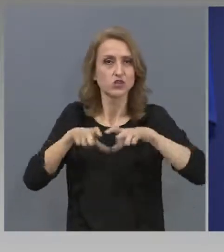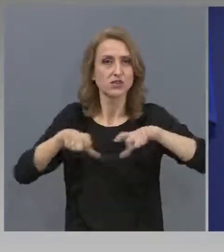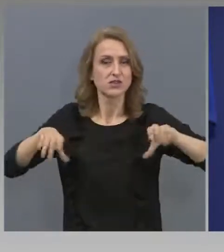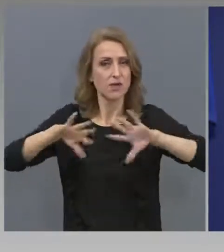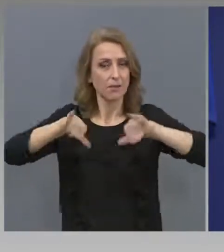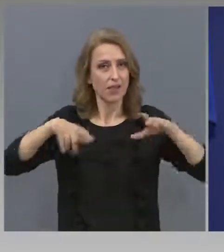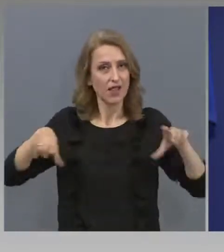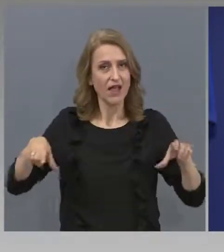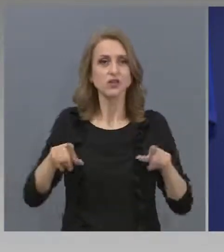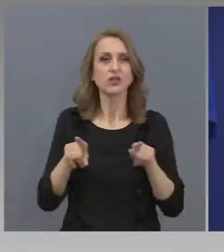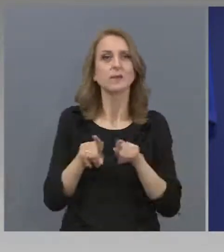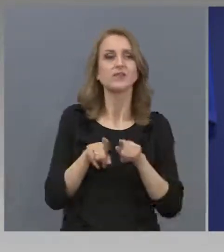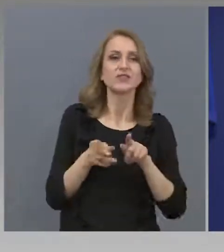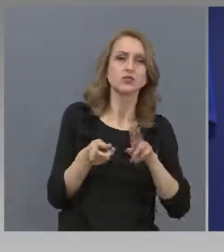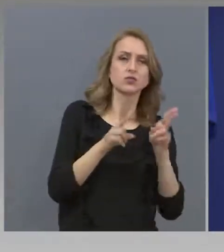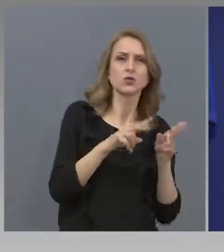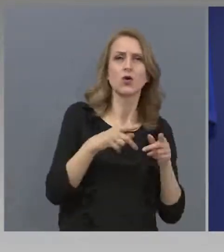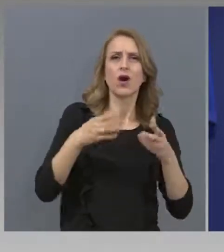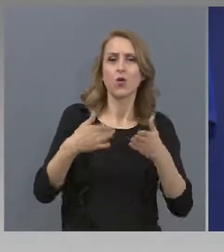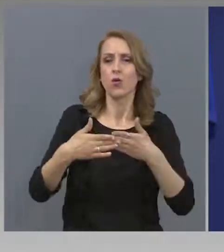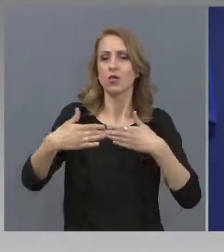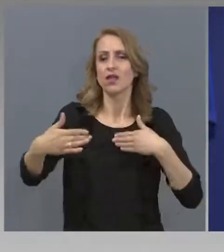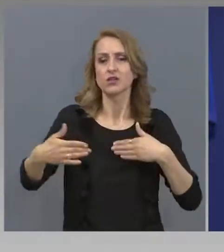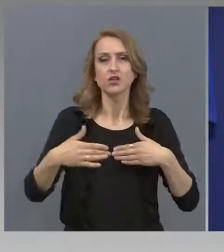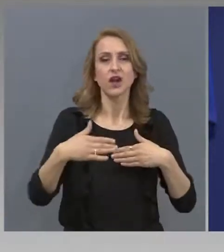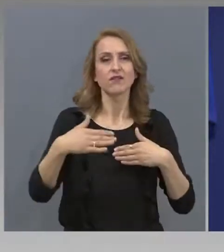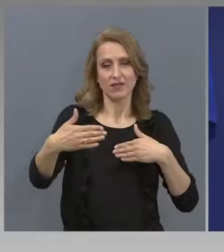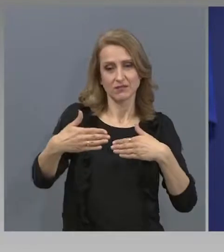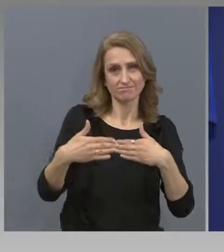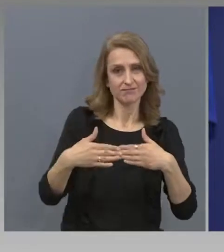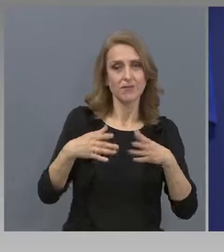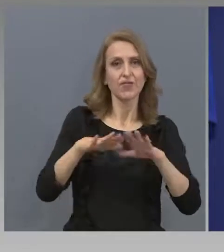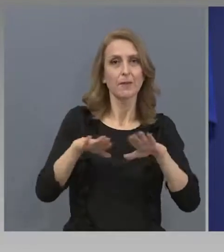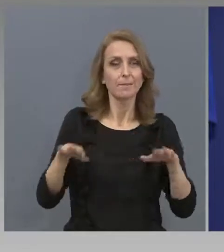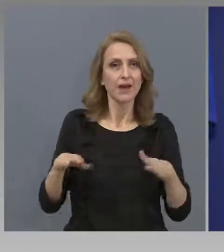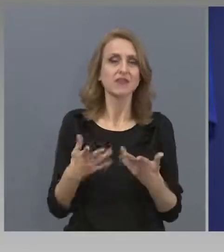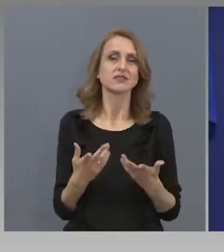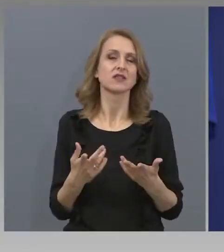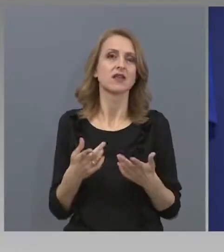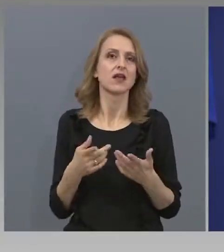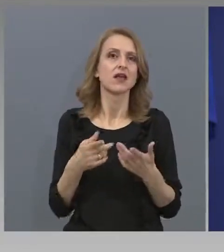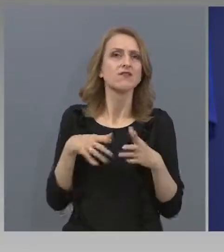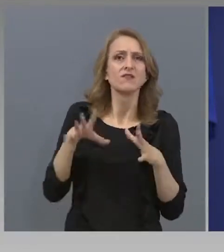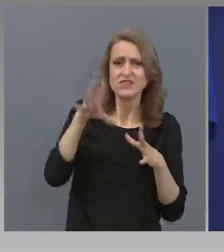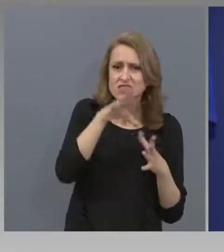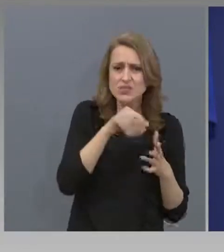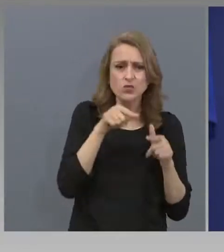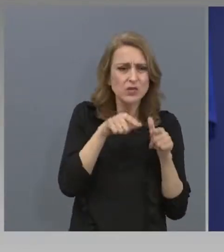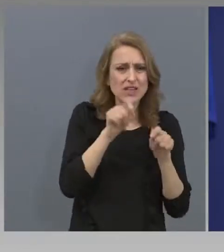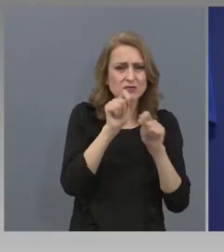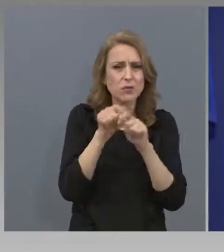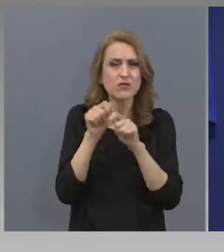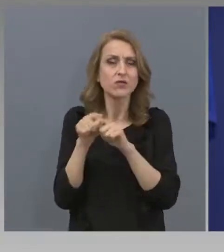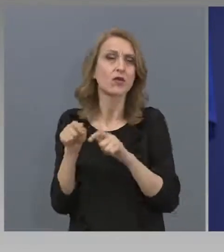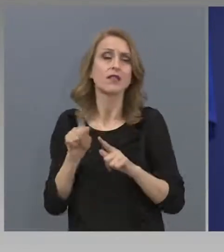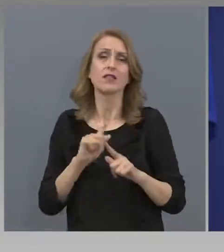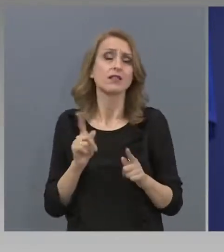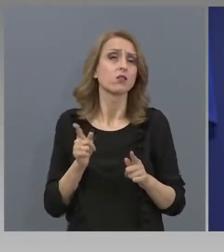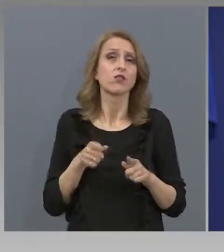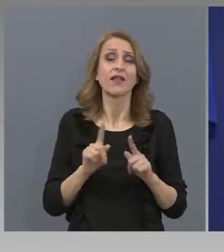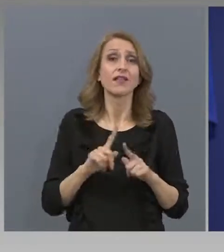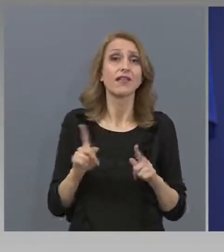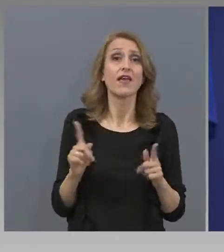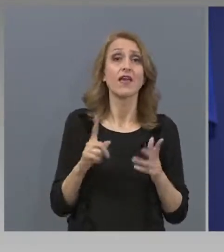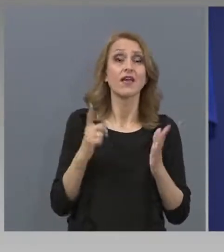Разстоянието на масте, удължаване на строителство, всичко това става с наредби и с заповеди. Няма кой зна каква голяма законодателна, да се каже,